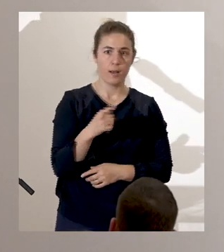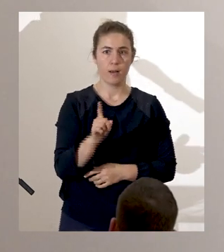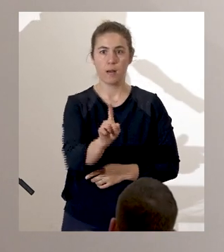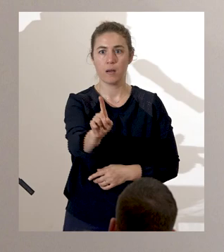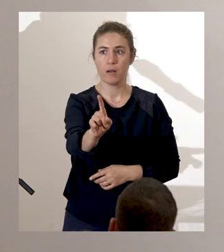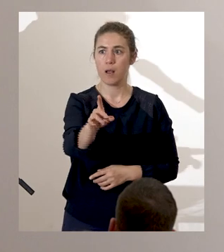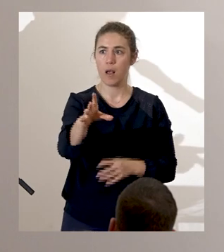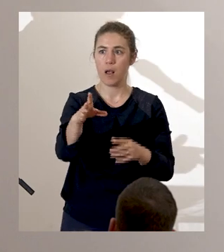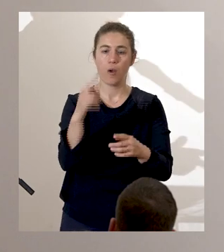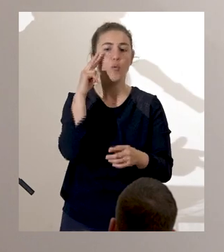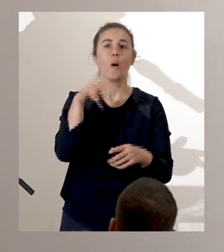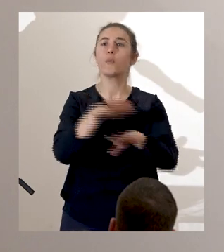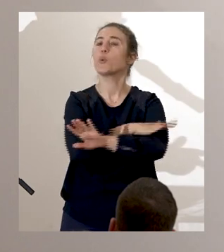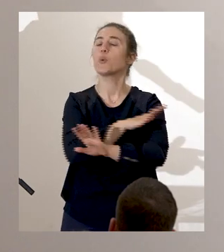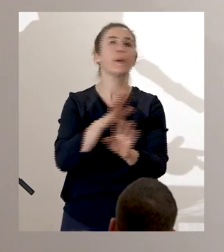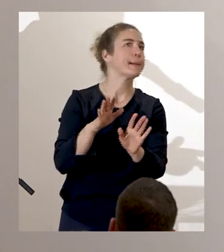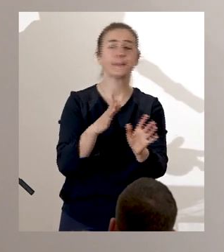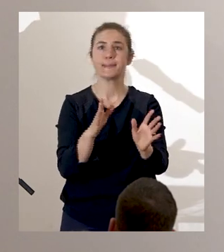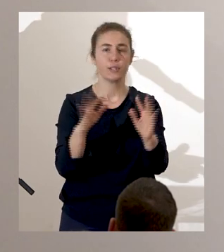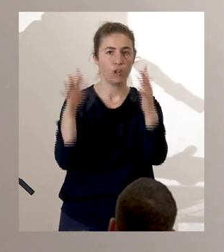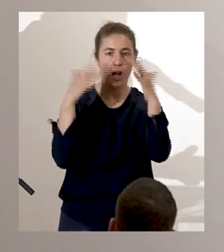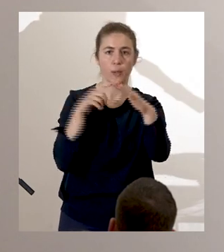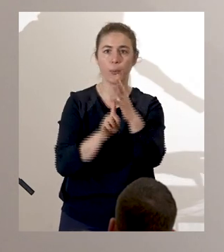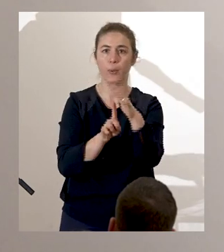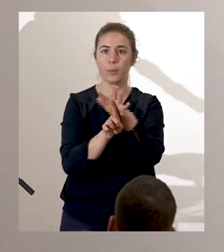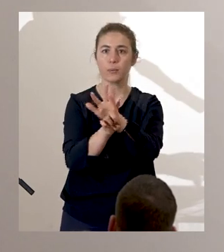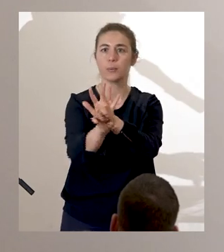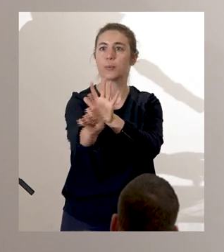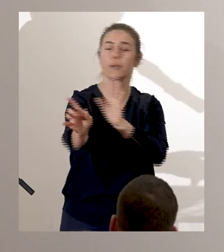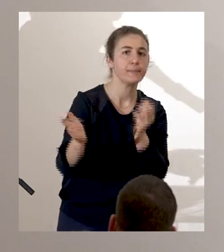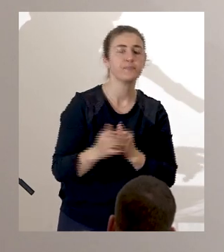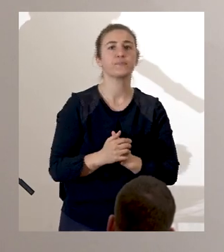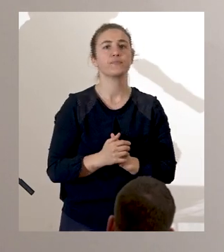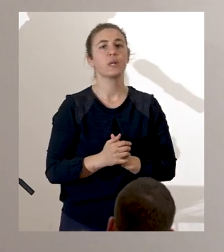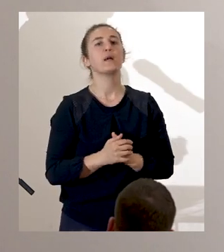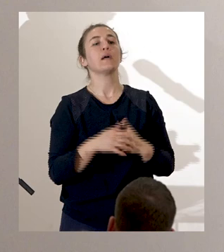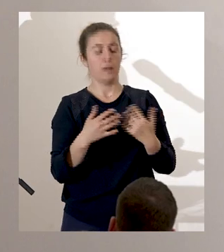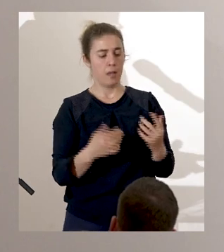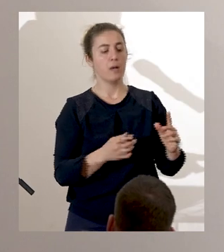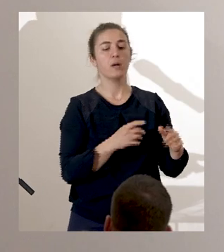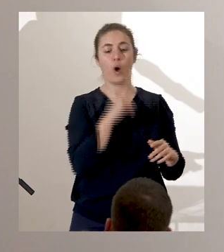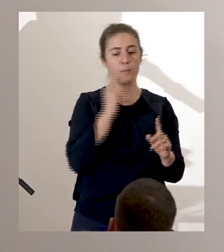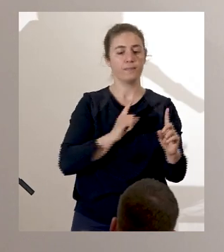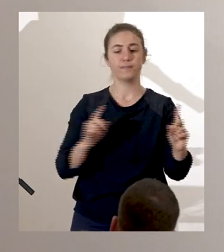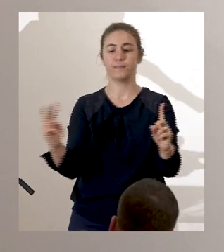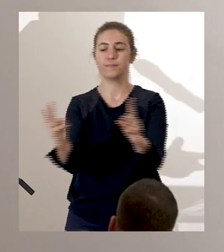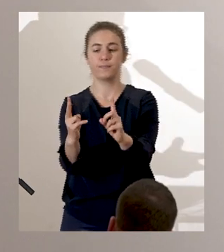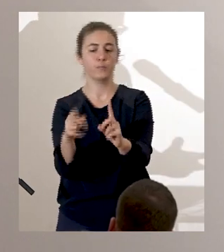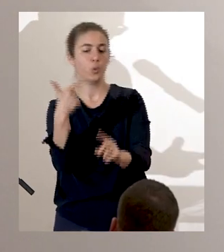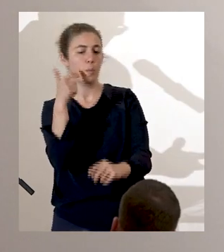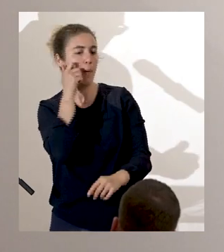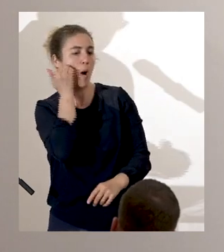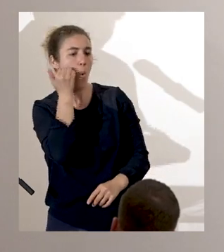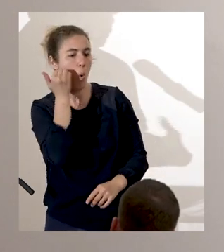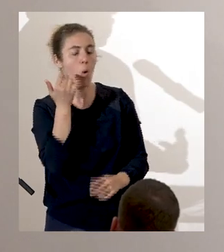disparut de la vue de ses compatriotes. Russell rencontra d'abord de marrons, puis s'adressa à Kujo, sans le voir,